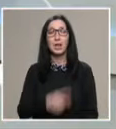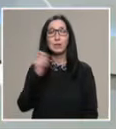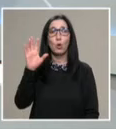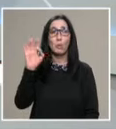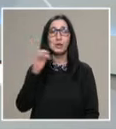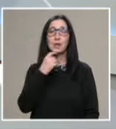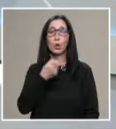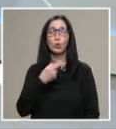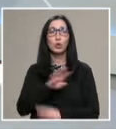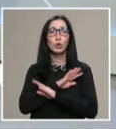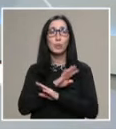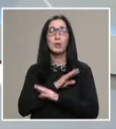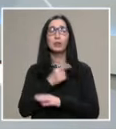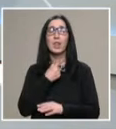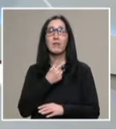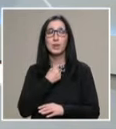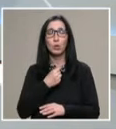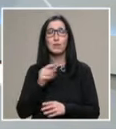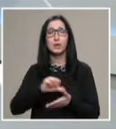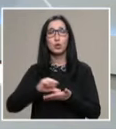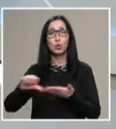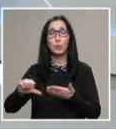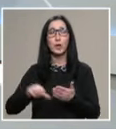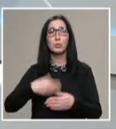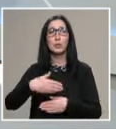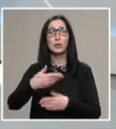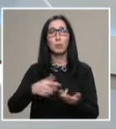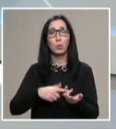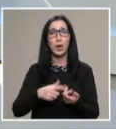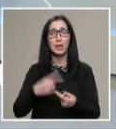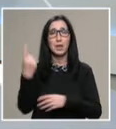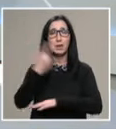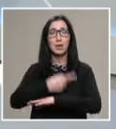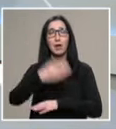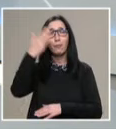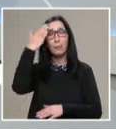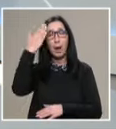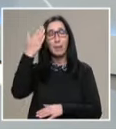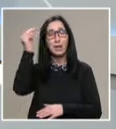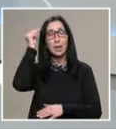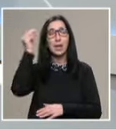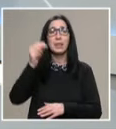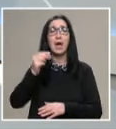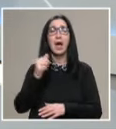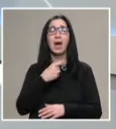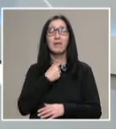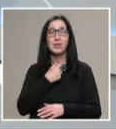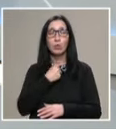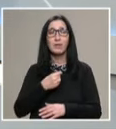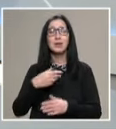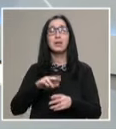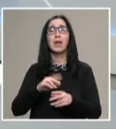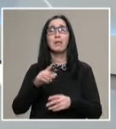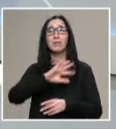150 години от гибелта на Васил Левски ще отбележим след броени дни. В памет на Апостола в цялата страна се организират